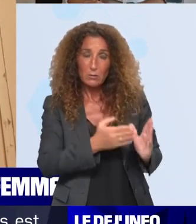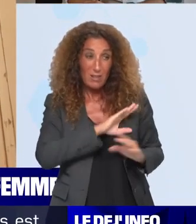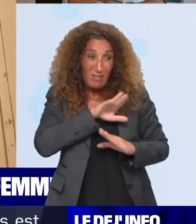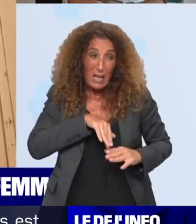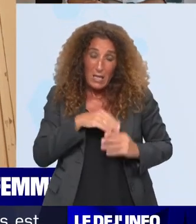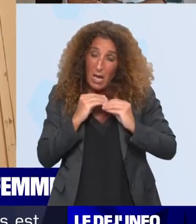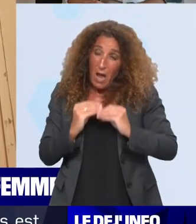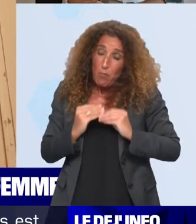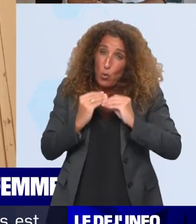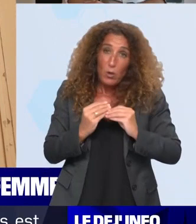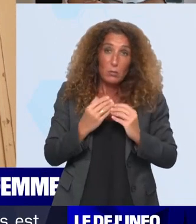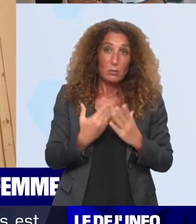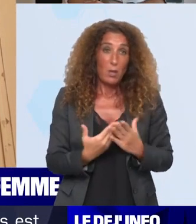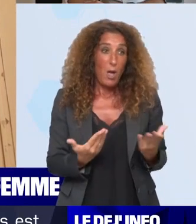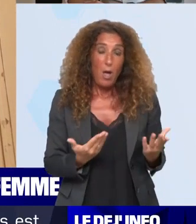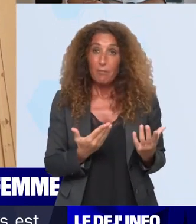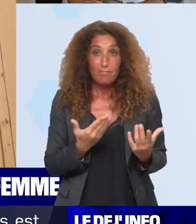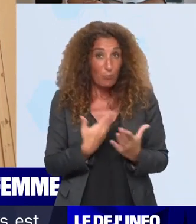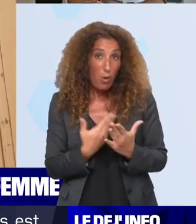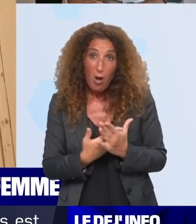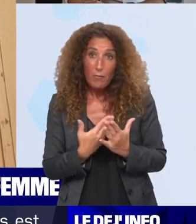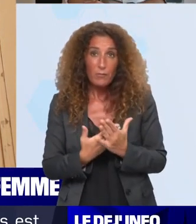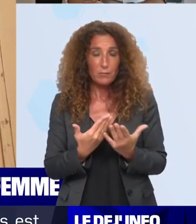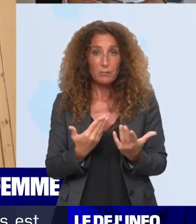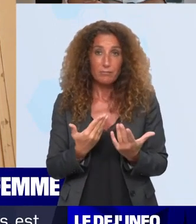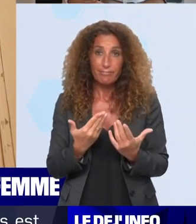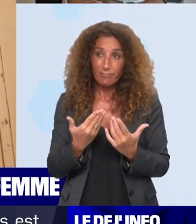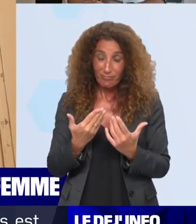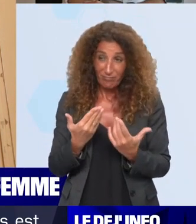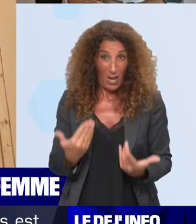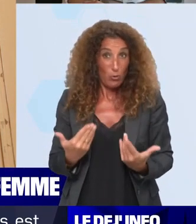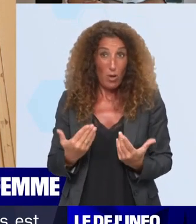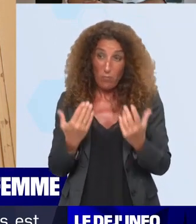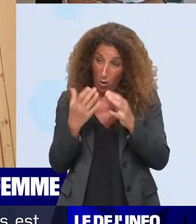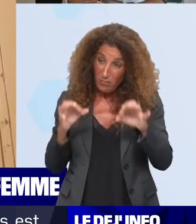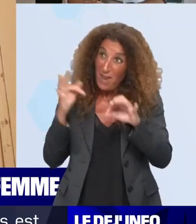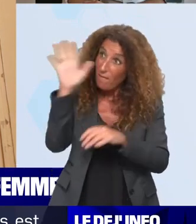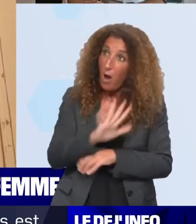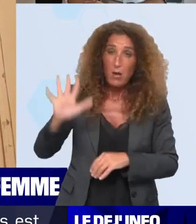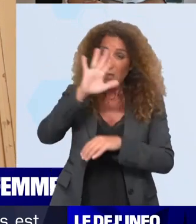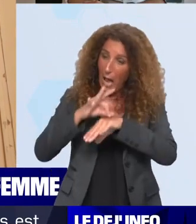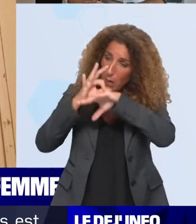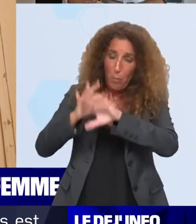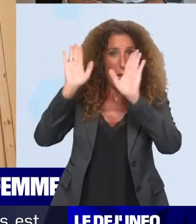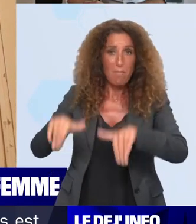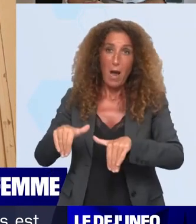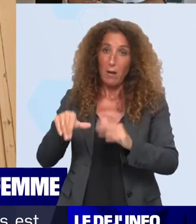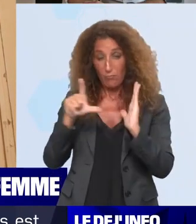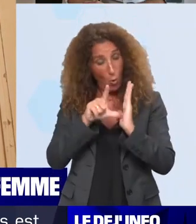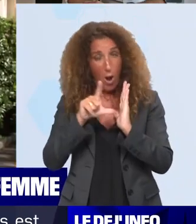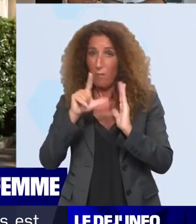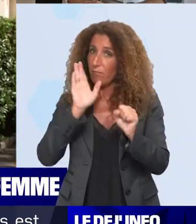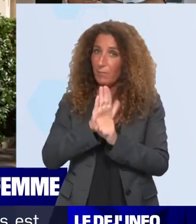Et ça prouve bien qu'il y a des accompagnements aujourd'hui qui ne sont pas faits correctement dans notre pays parce que notre loi est insuffisante et que